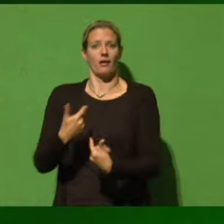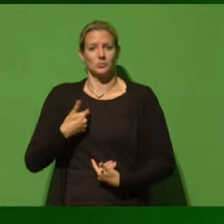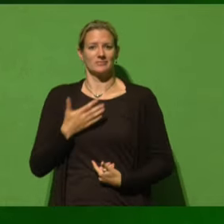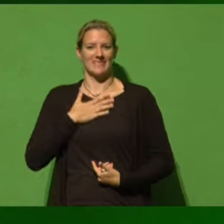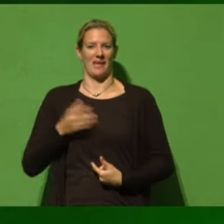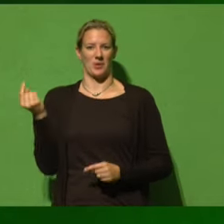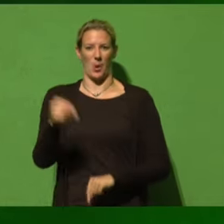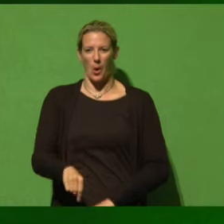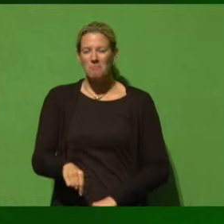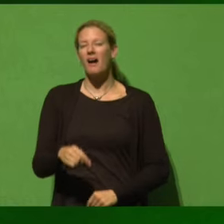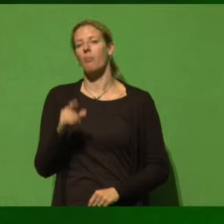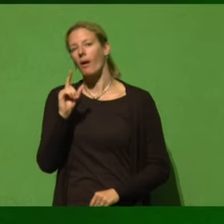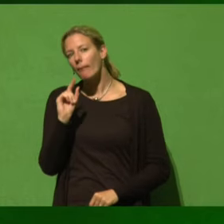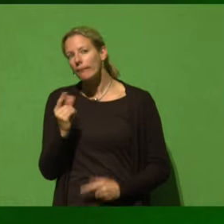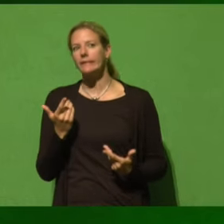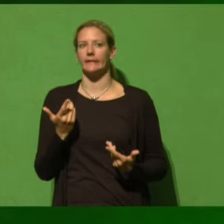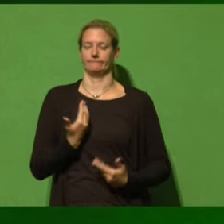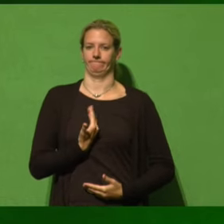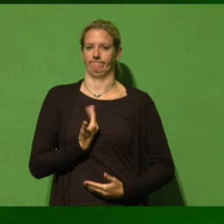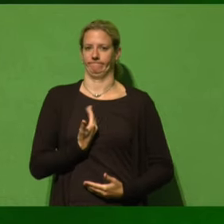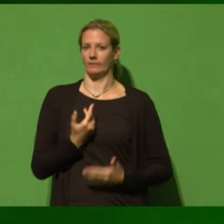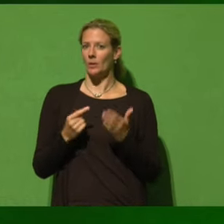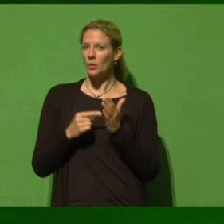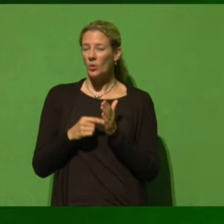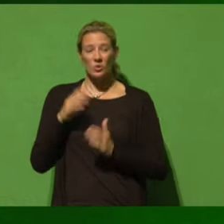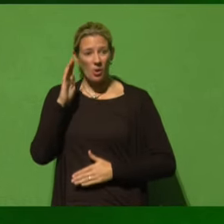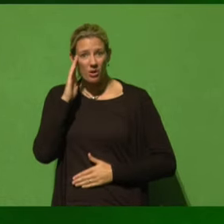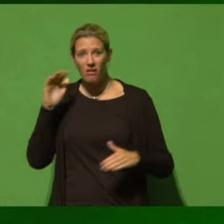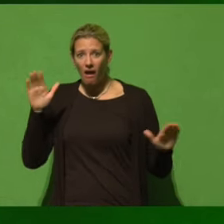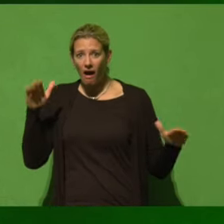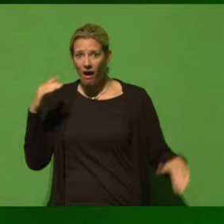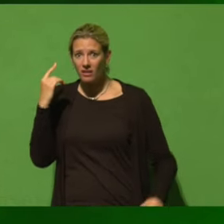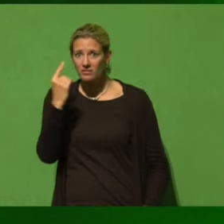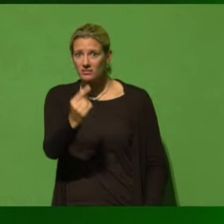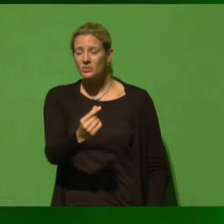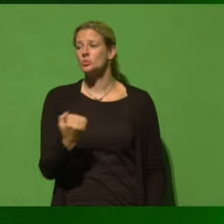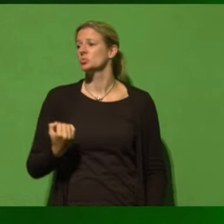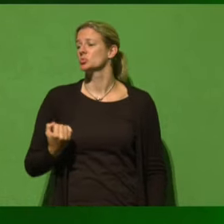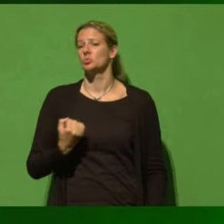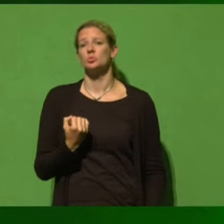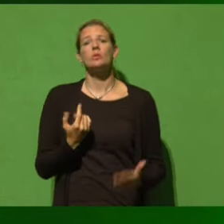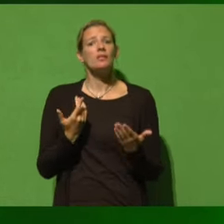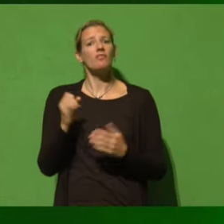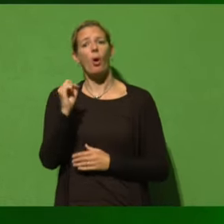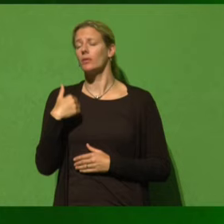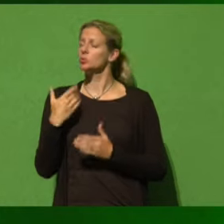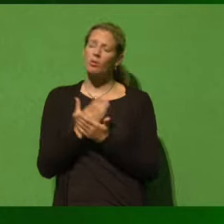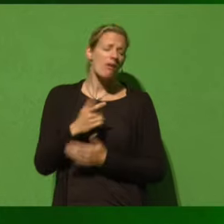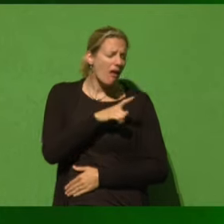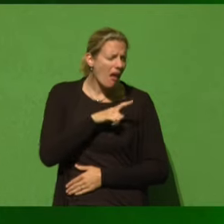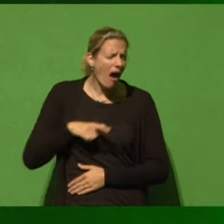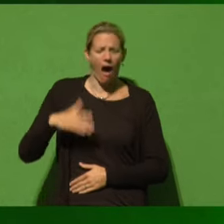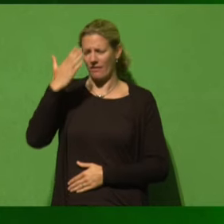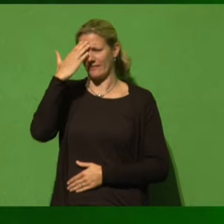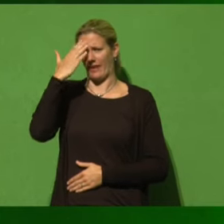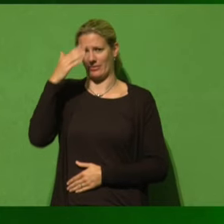mit einem leicht weinenden Auge, als ich erfahren habe, dass Harald bei euch weggeht. Nämlich Harald kenne ich, glaube ich, von euch allen am längsten. Nämlich